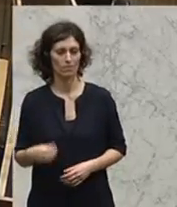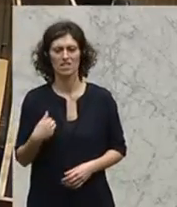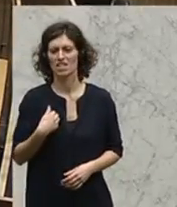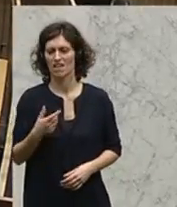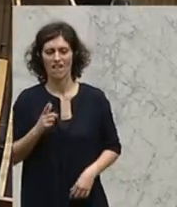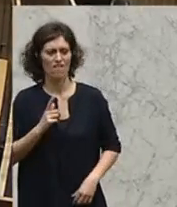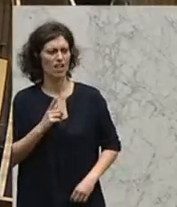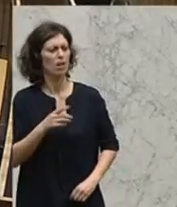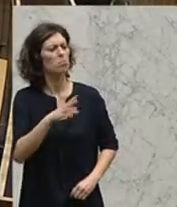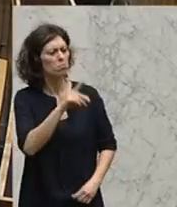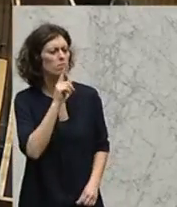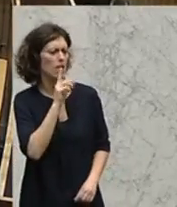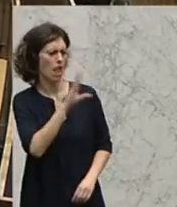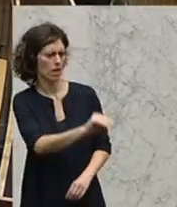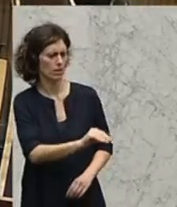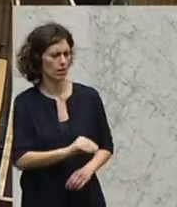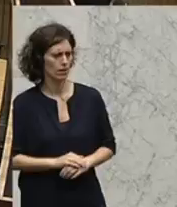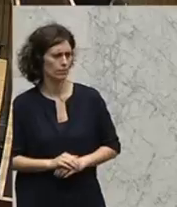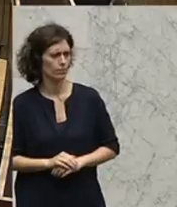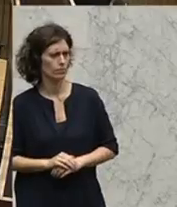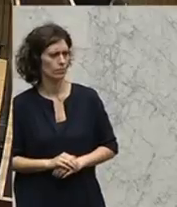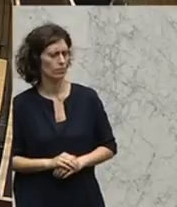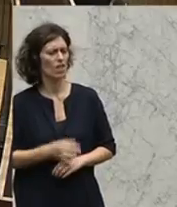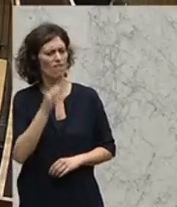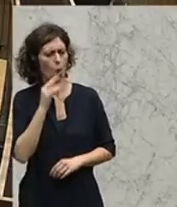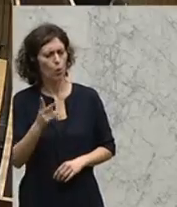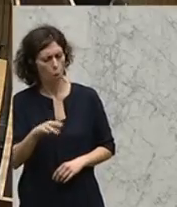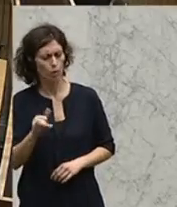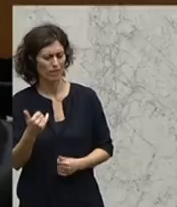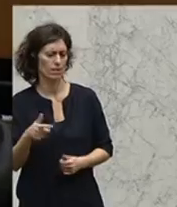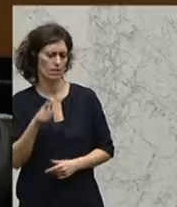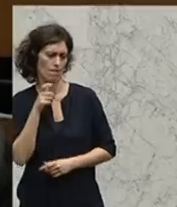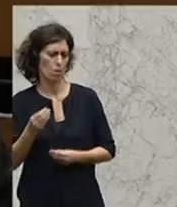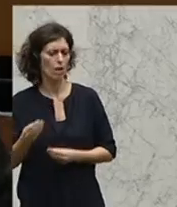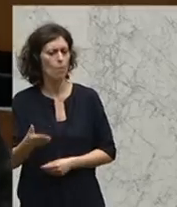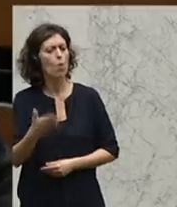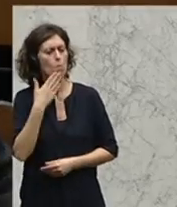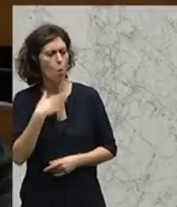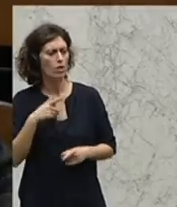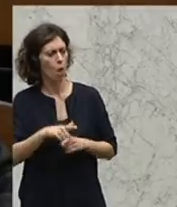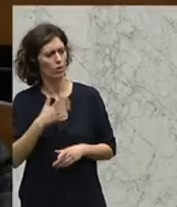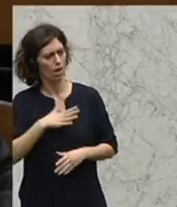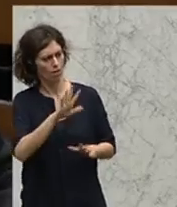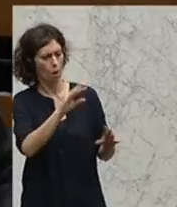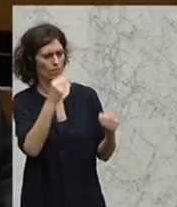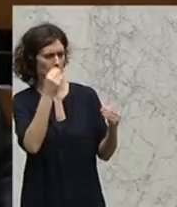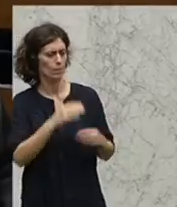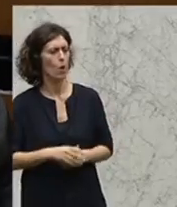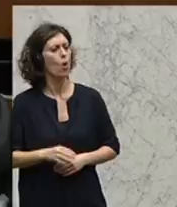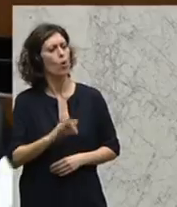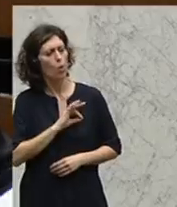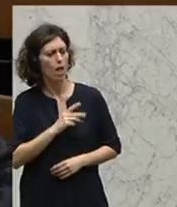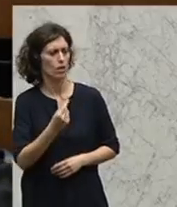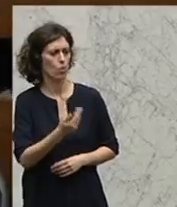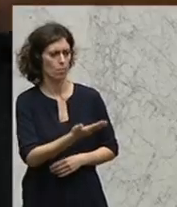Geht's ein bisschen leiser? Die Frau Koron ist am Wort und hätte gerne auch Ihre Aufmerksamkeit. Herr Kollege